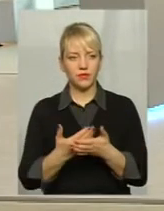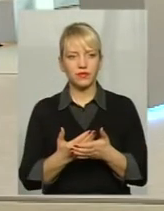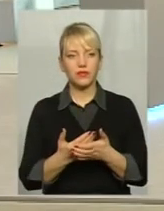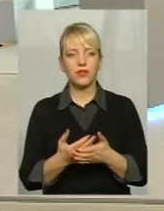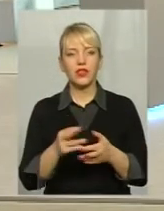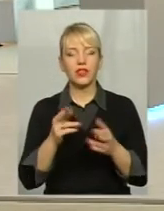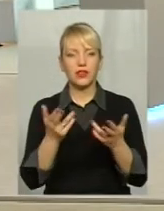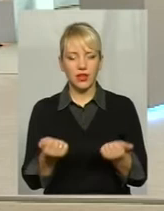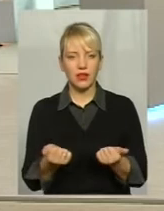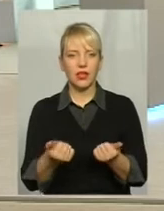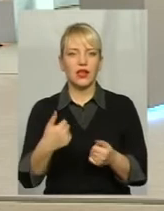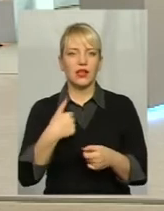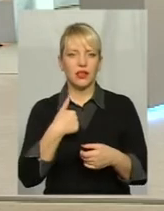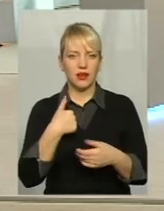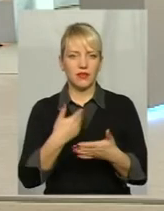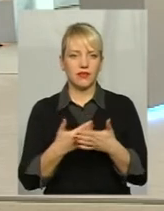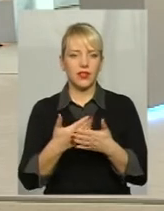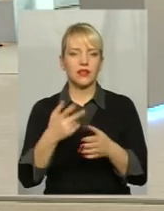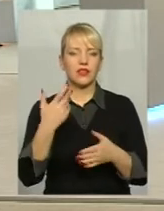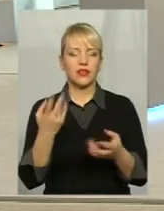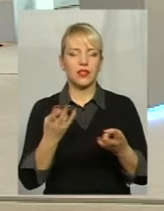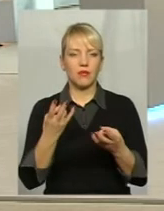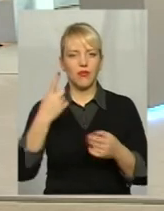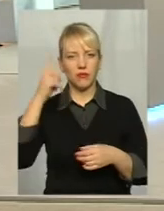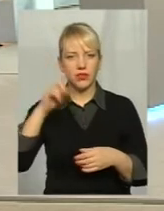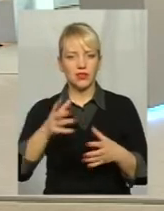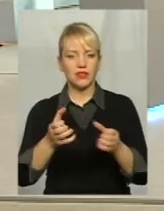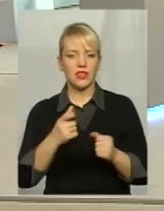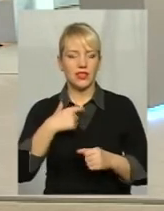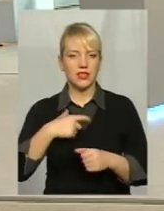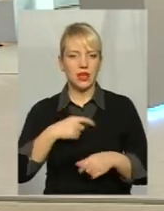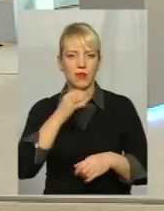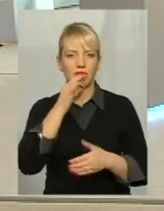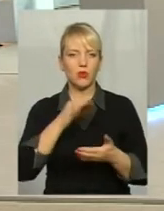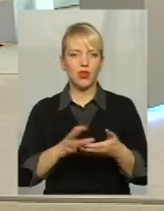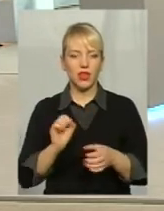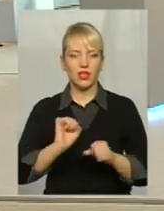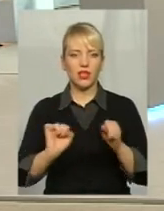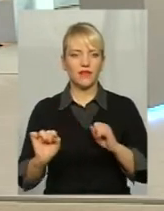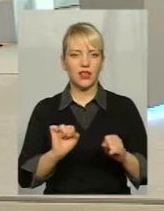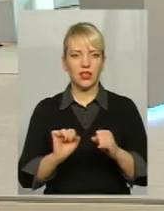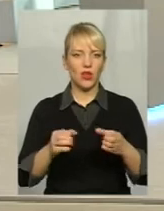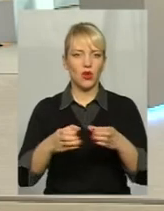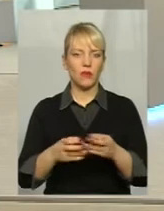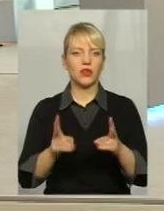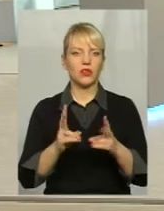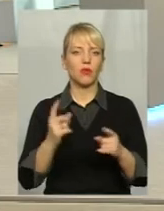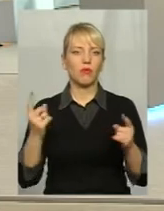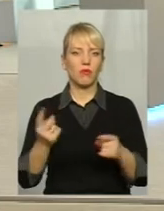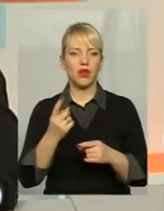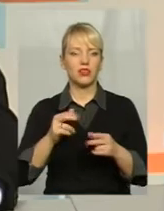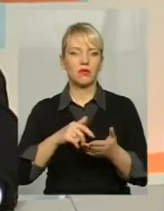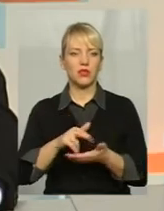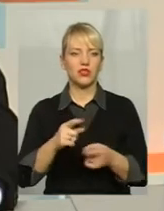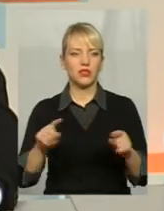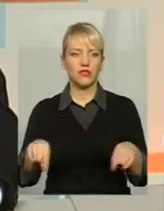як на мене, то перш за все це вміння взяти на себе відповідальність Як керівників громади, які перші пішли і створили